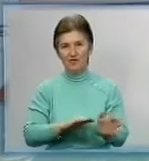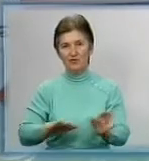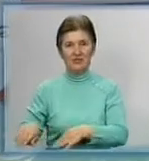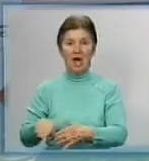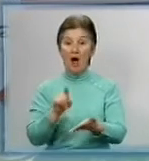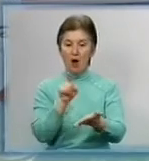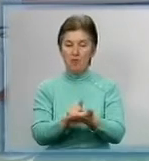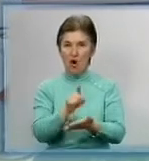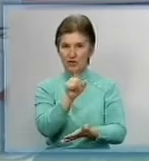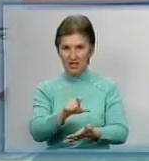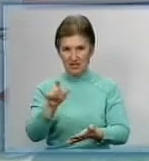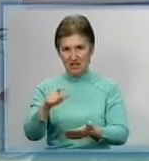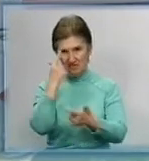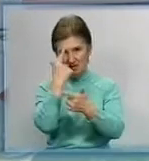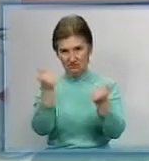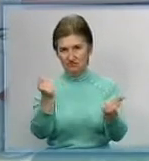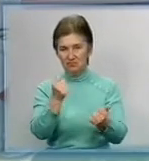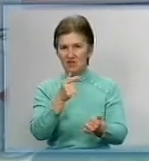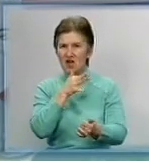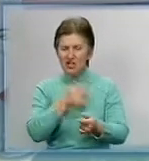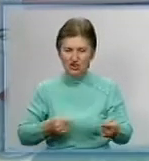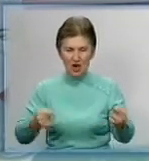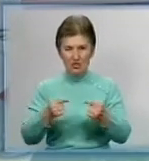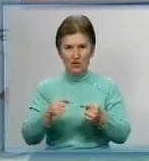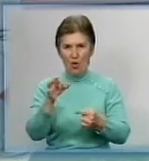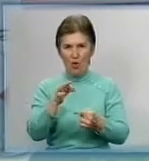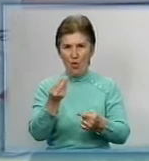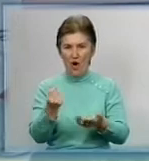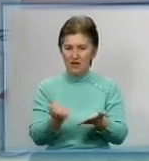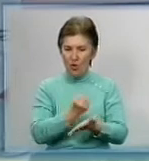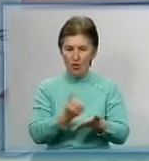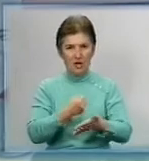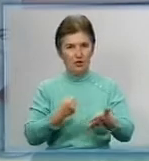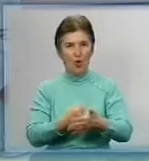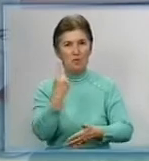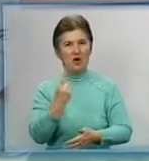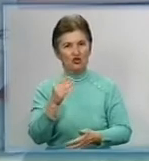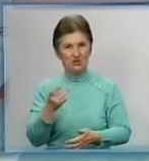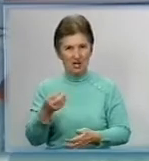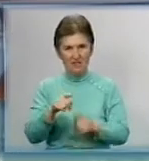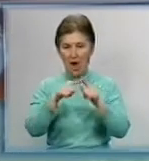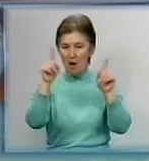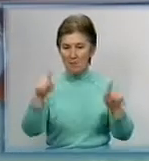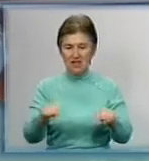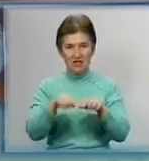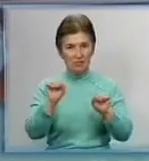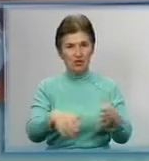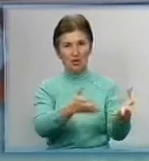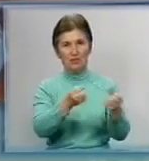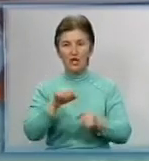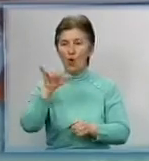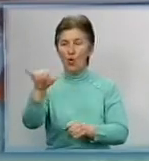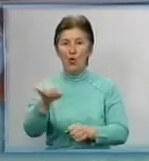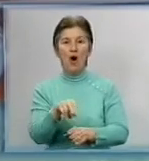закликають вчасно здавати декларації про доходи. Зробити це слід до 1 травня. Бланки декларації можна отримати у податковій